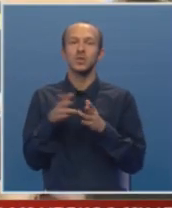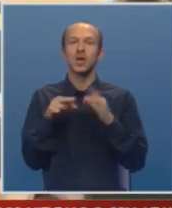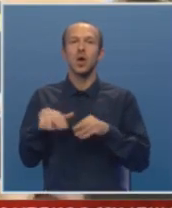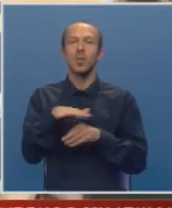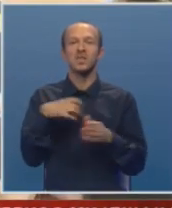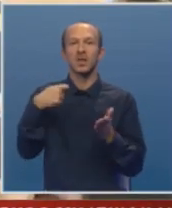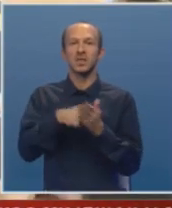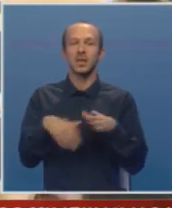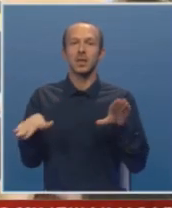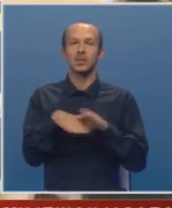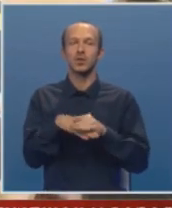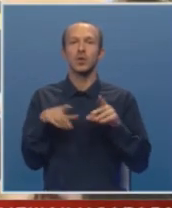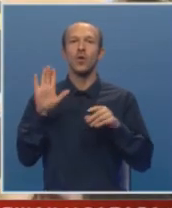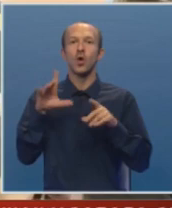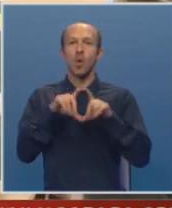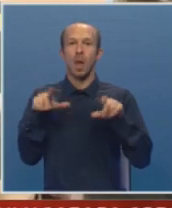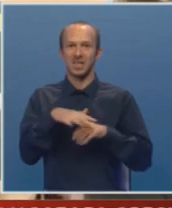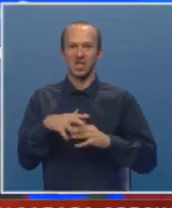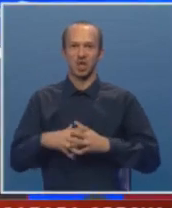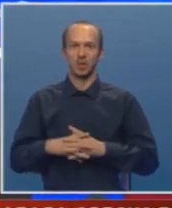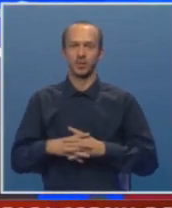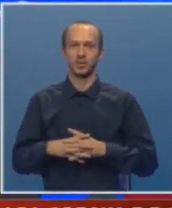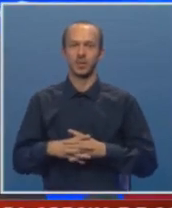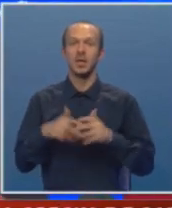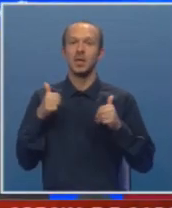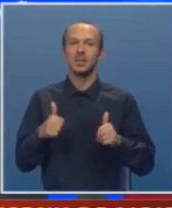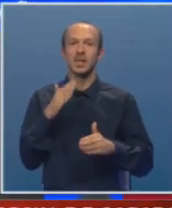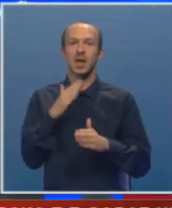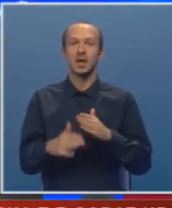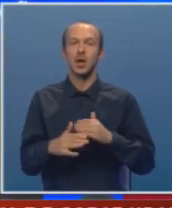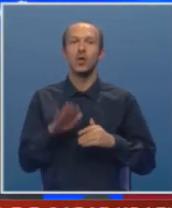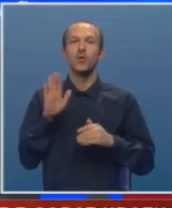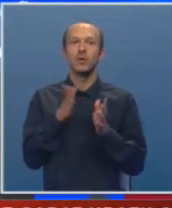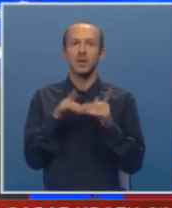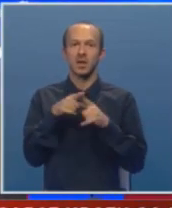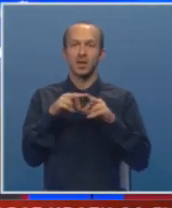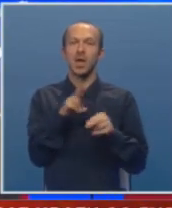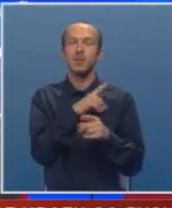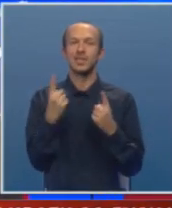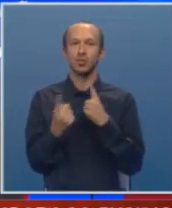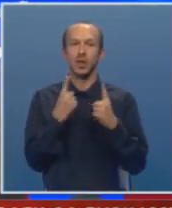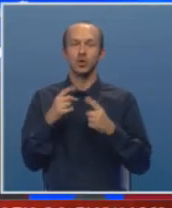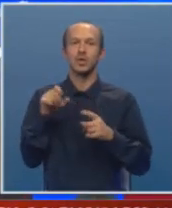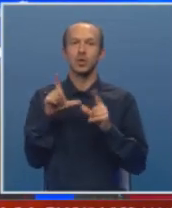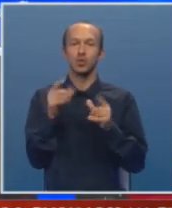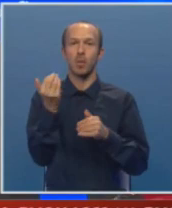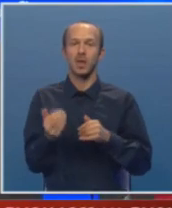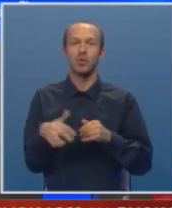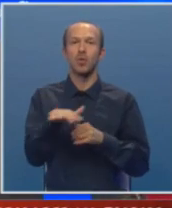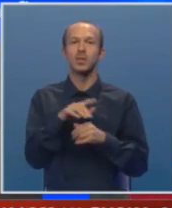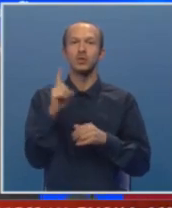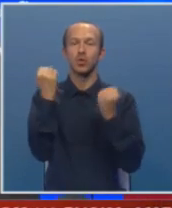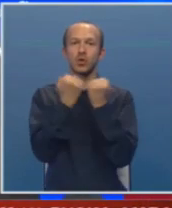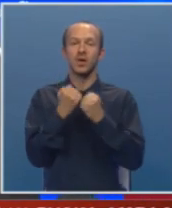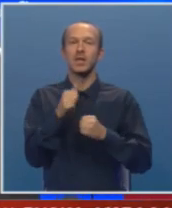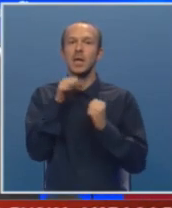oblast finansiranja zaposlenih u ovoj oblasti. Sada na kraju ovog mandata imamo situaciju da su plate u oblasti visokog